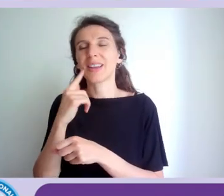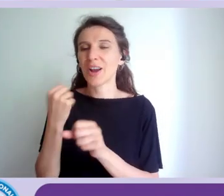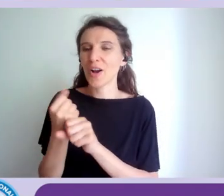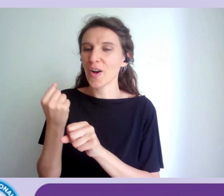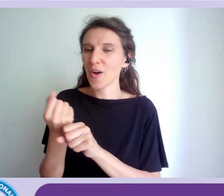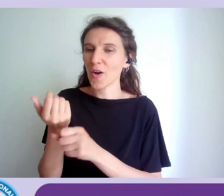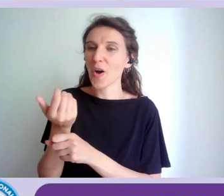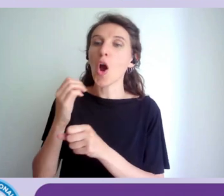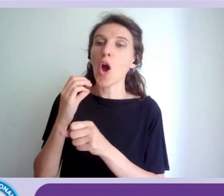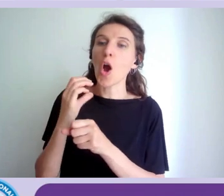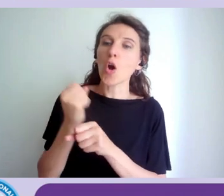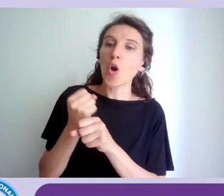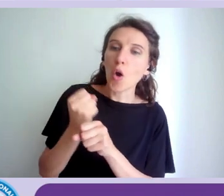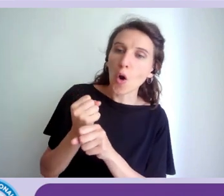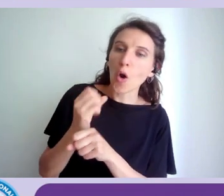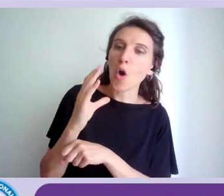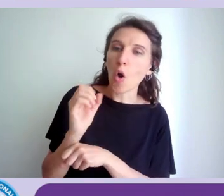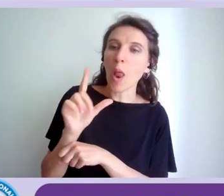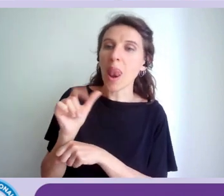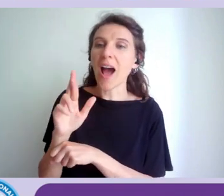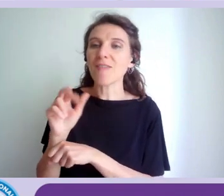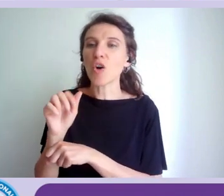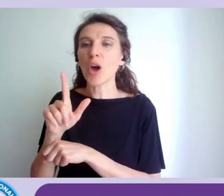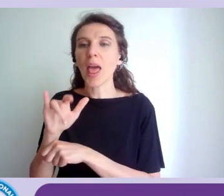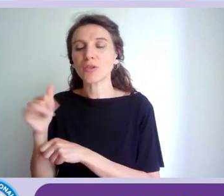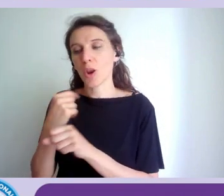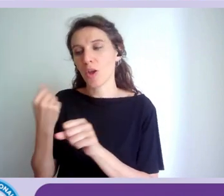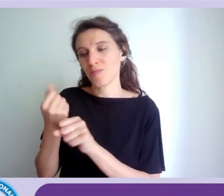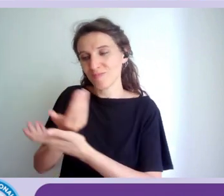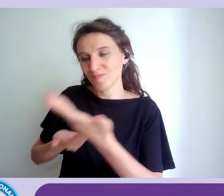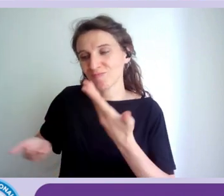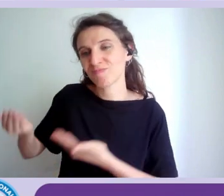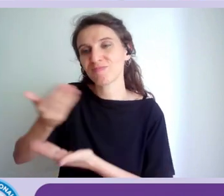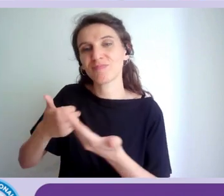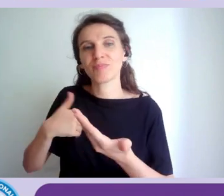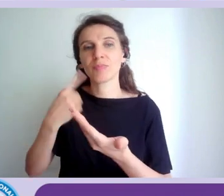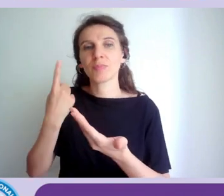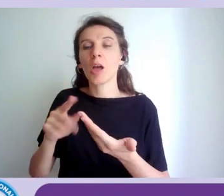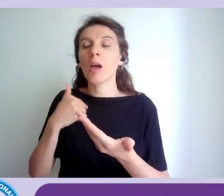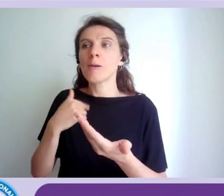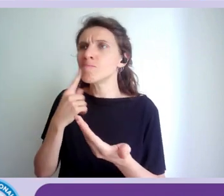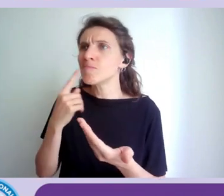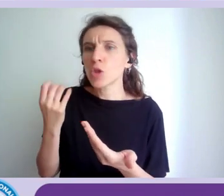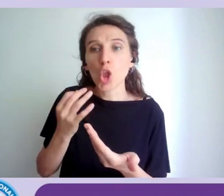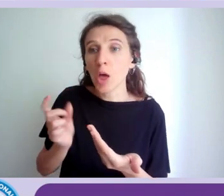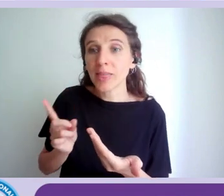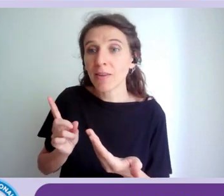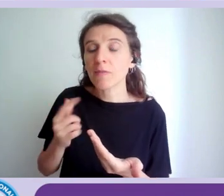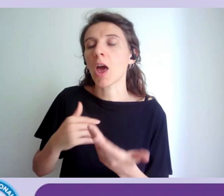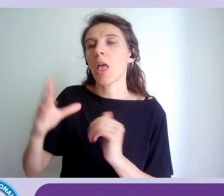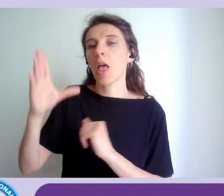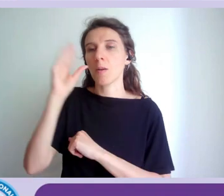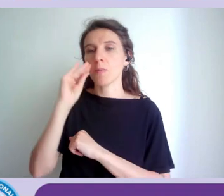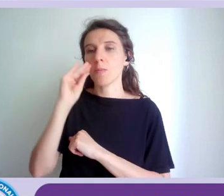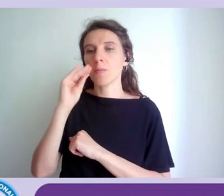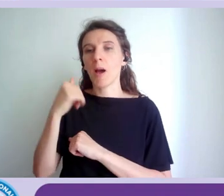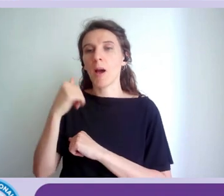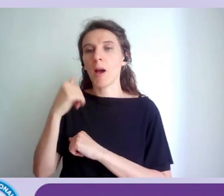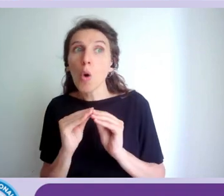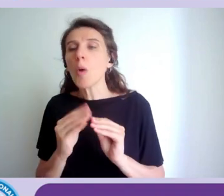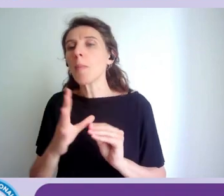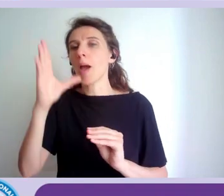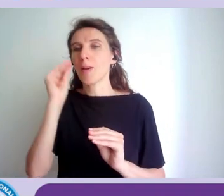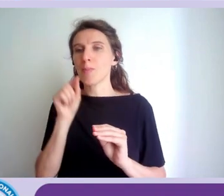apprendendo ciò che non va fatto e apprendendo come va fatto in modo corretto il professionista accresce le sue